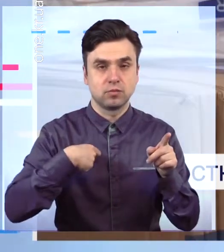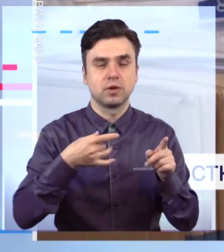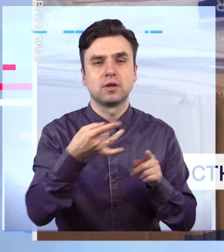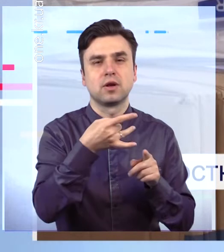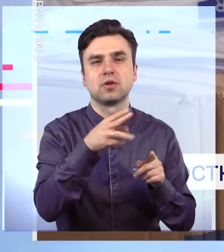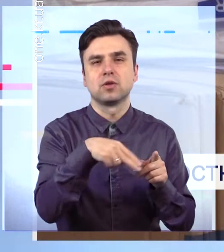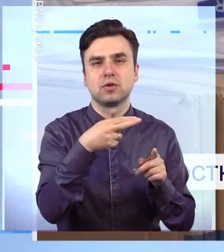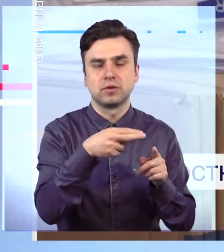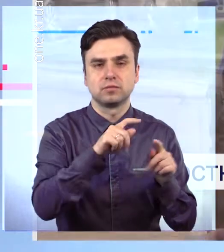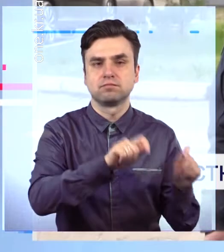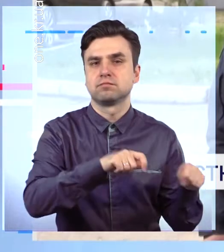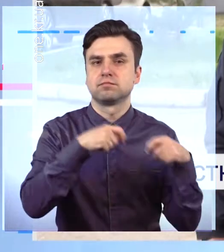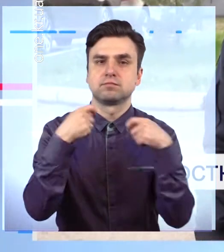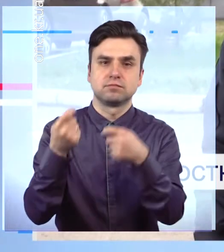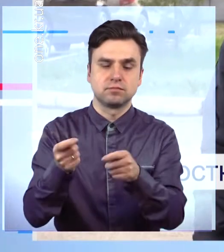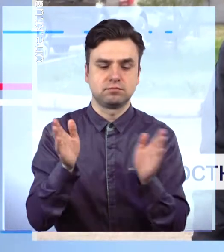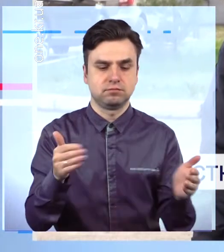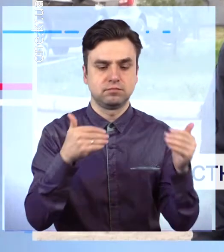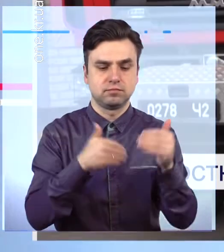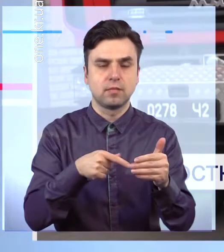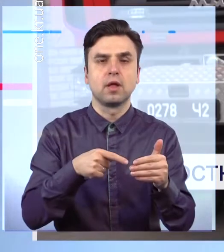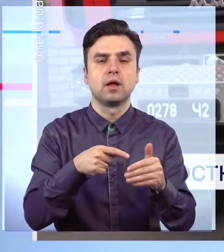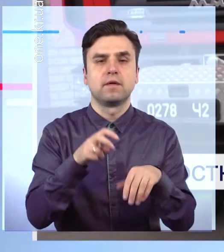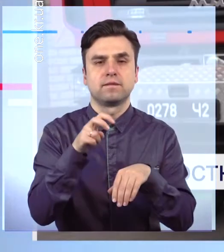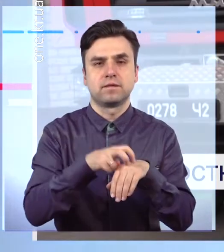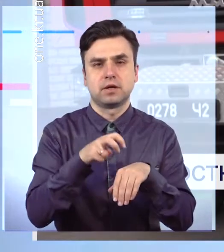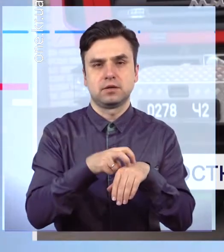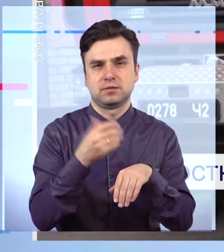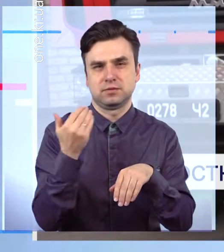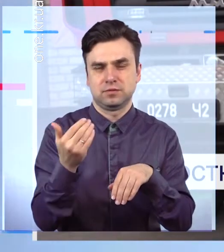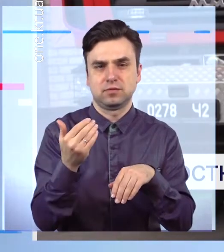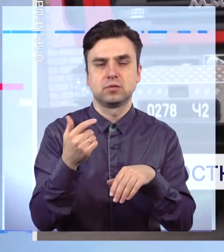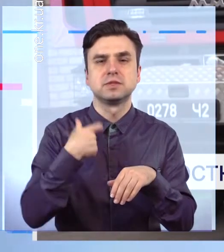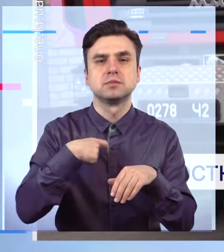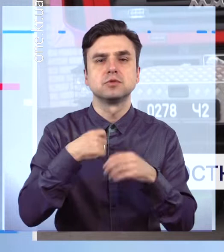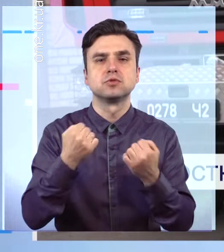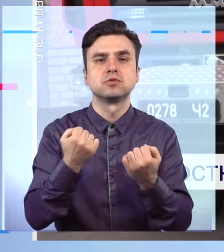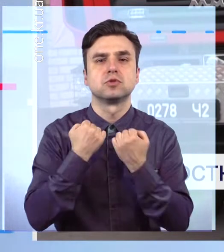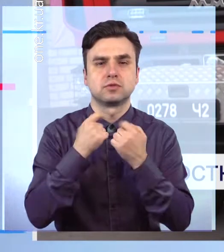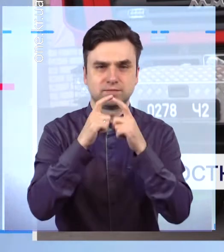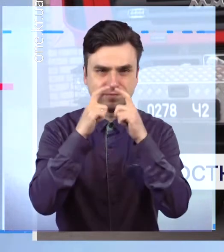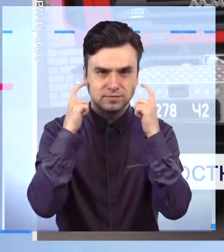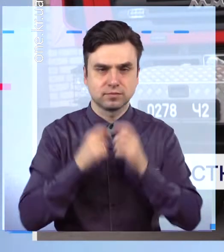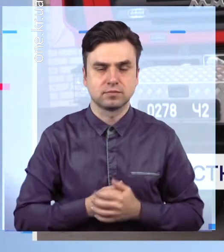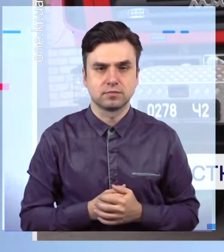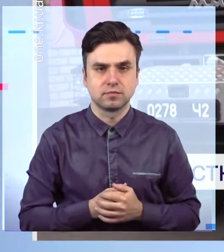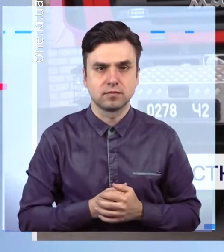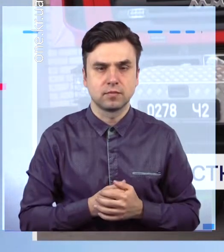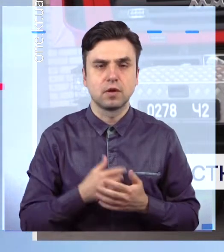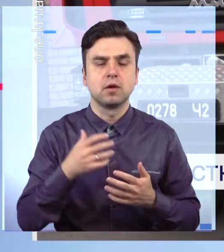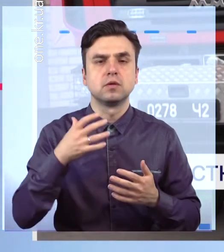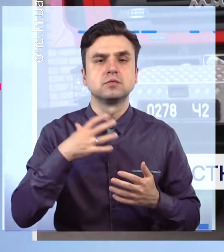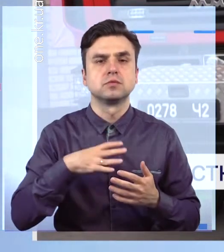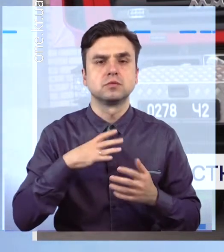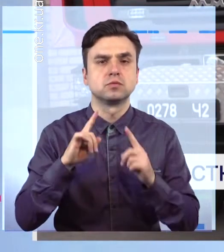райради передали цінний вантаж медичного захисту. Придісторія такова, що руководитель цієї пожежної частини сказав, що,